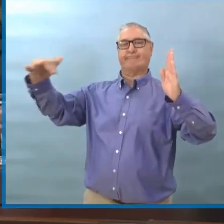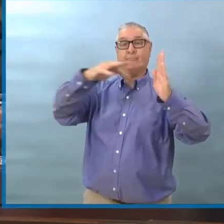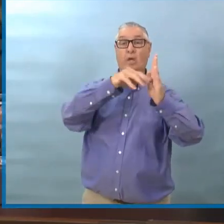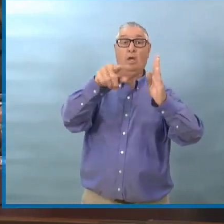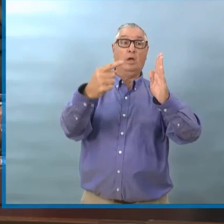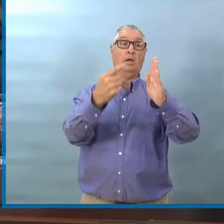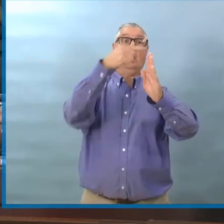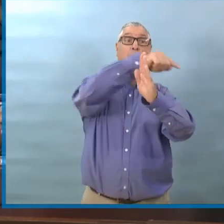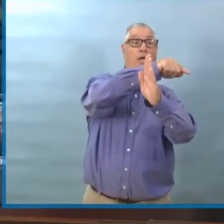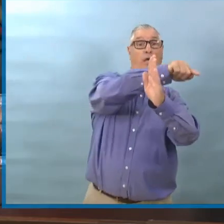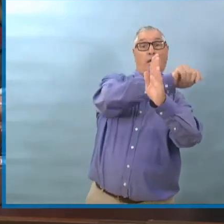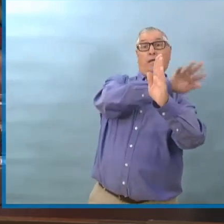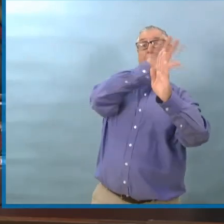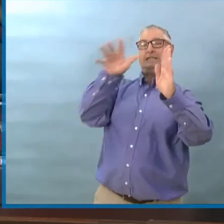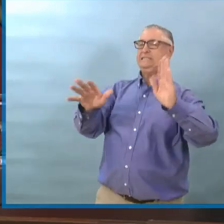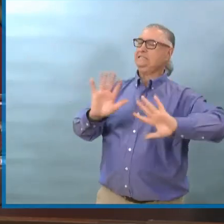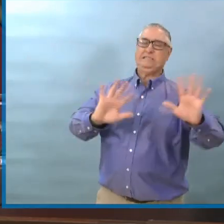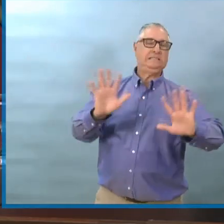Question inaudible.